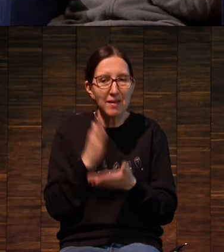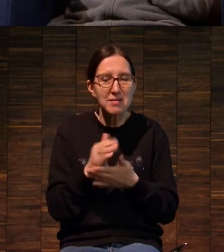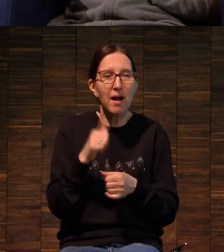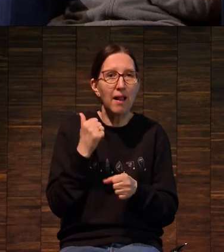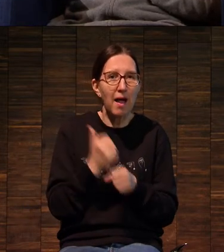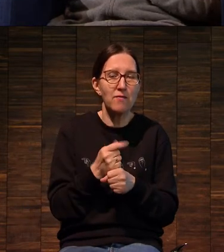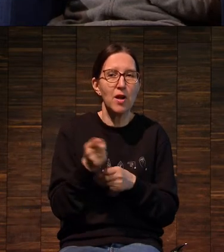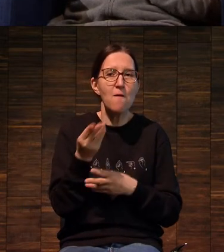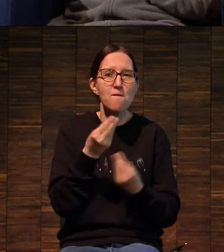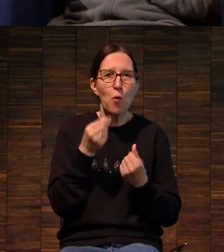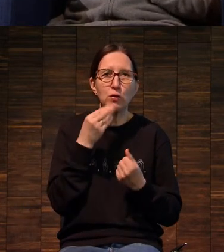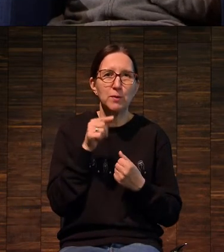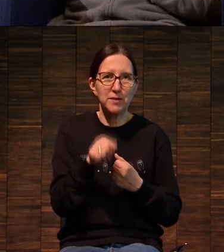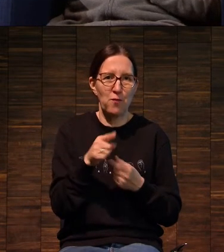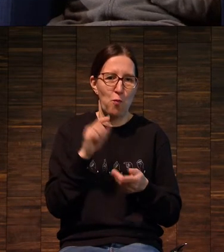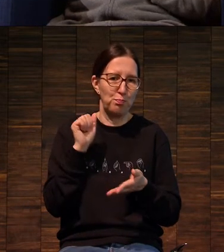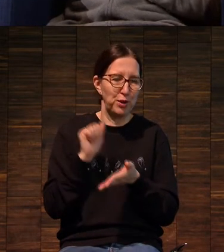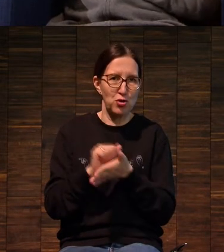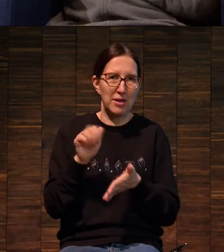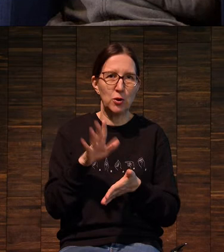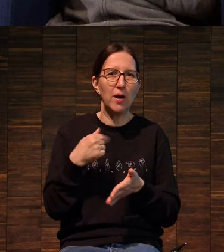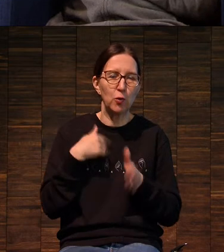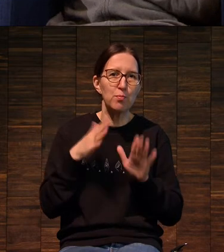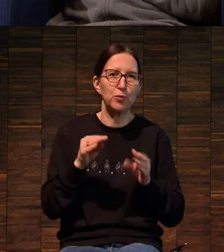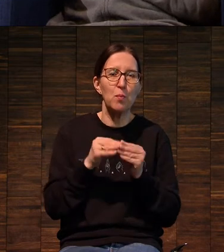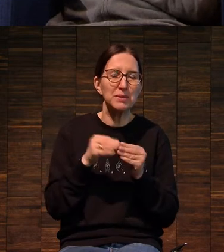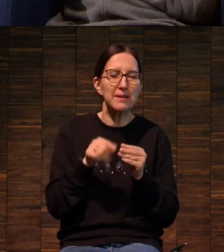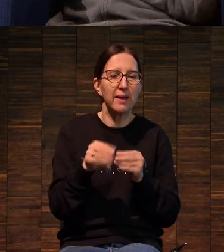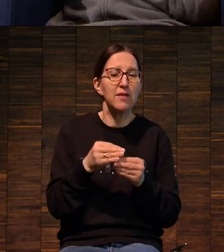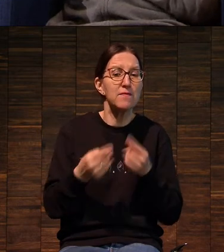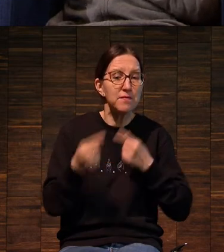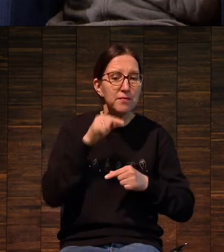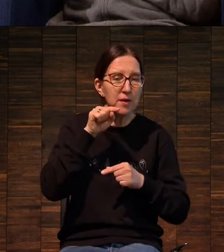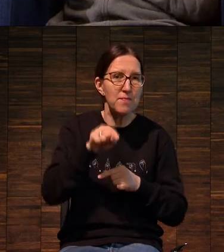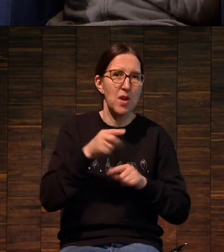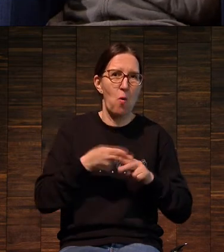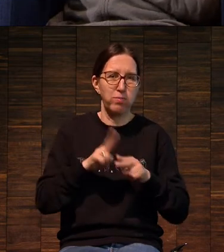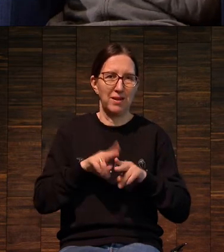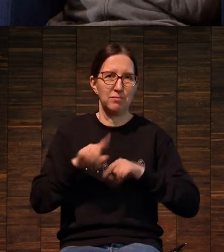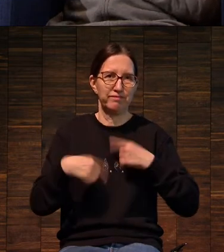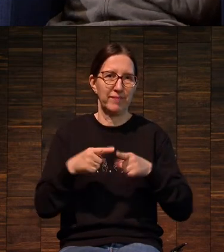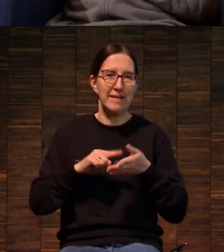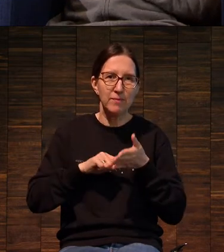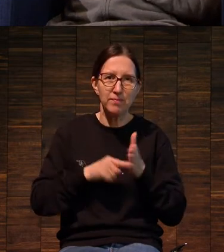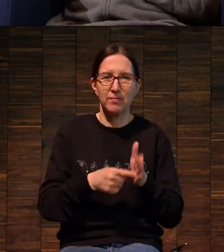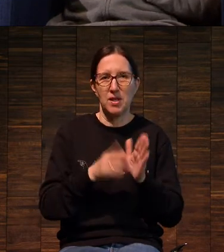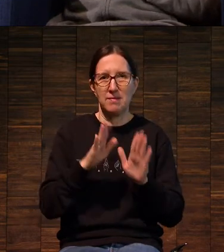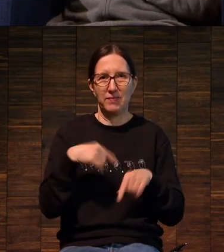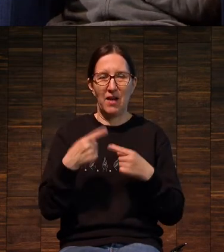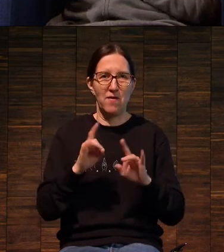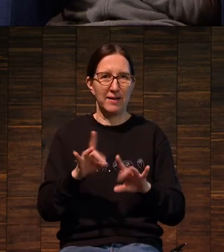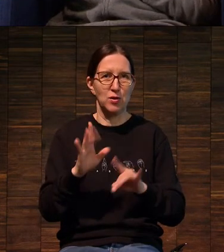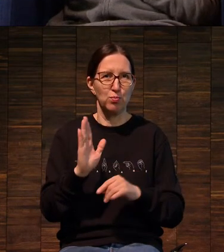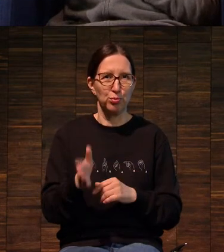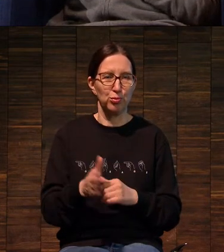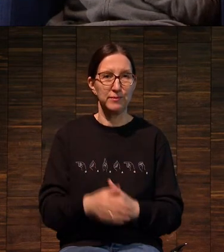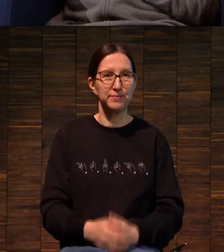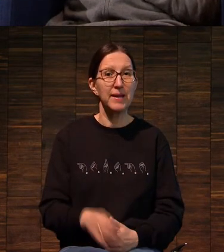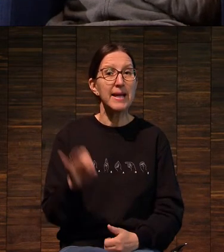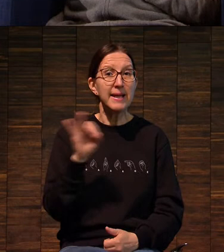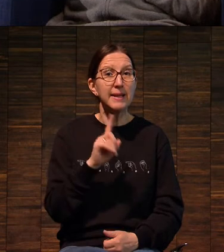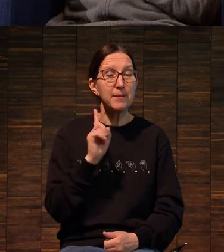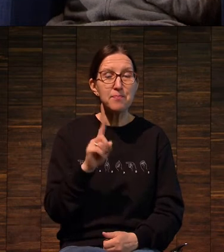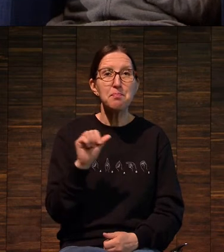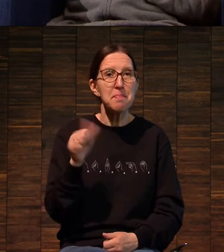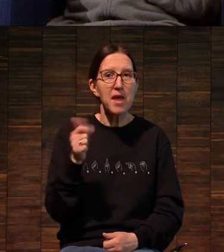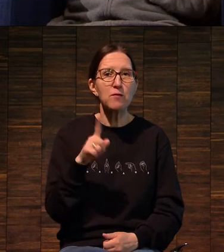основная магия печати, о которой я вот буду постоянно к этому буду возвращаться. Итак,